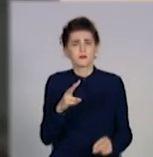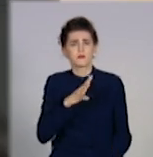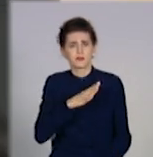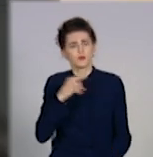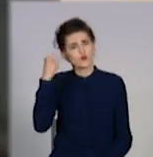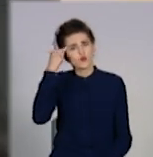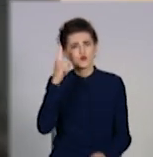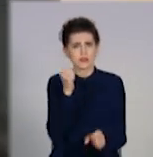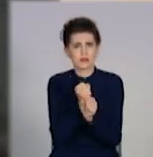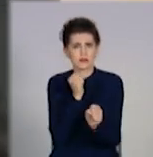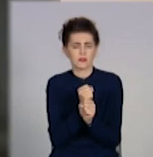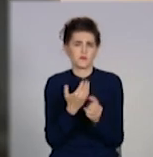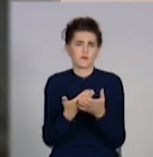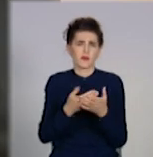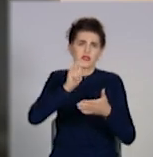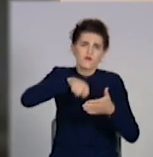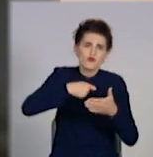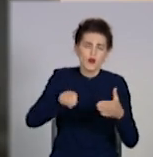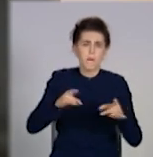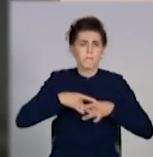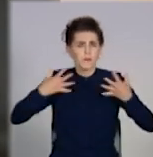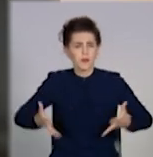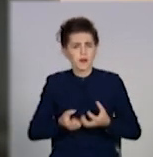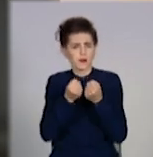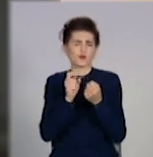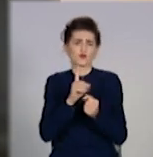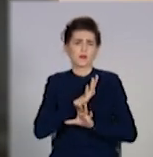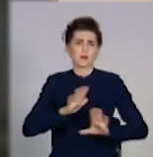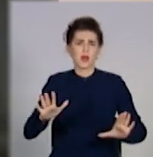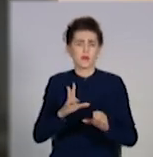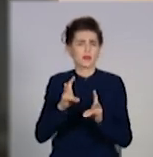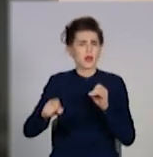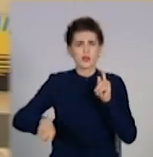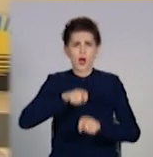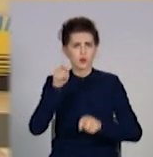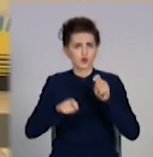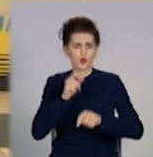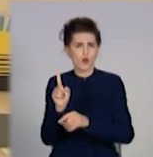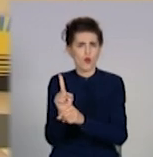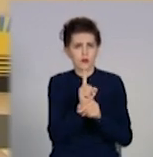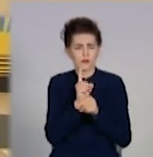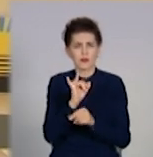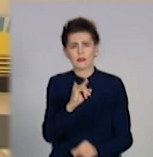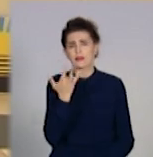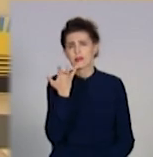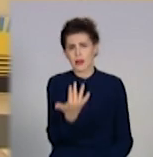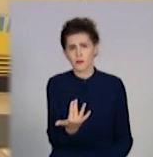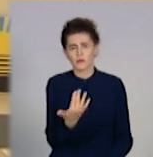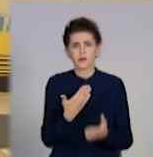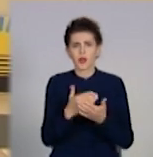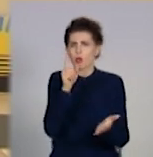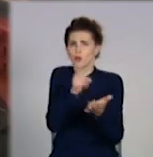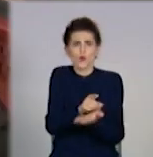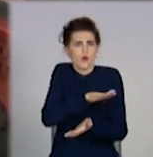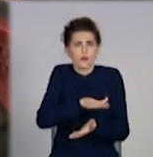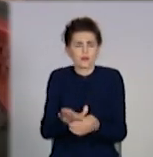зробити так, навіть пасочку освітити, щоб не нарушати санітарні норм і треба. Аби освятити кошик, не обов'язково